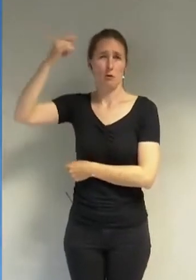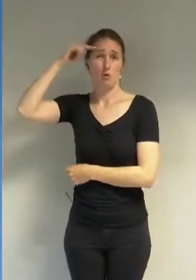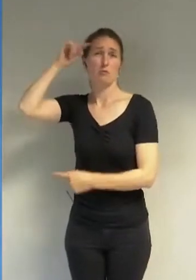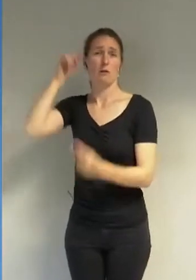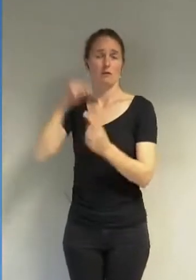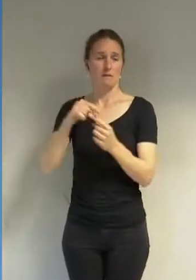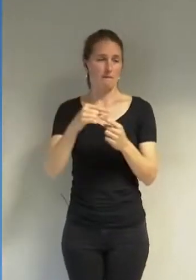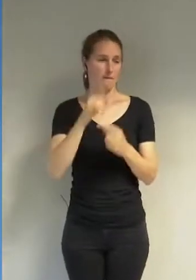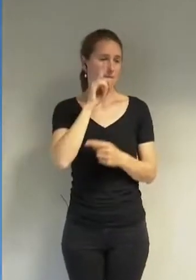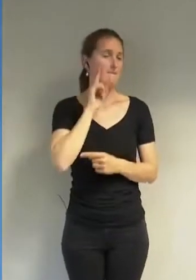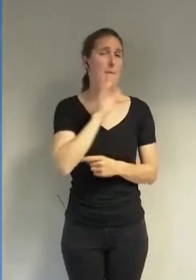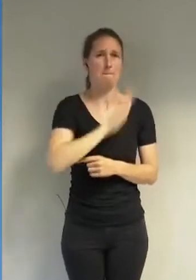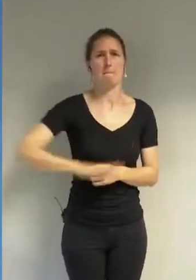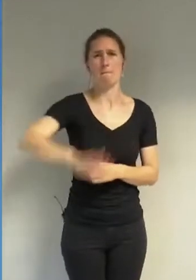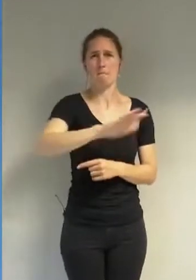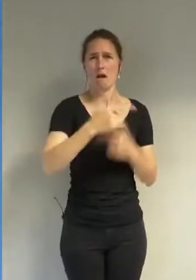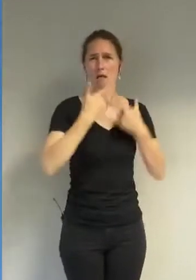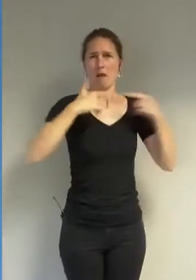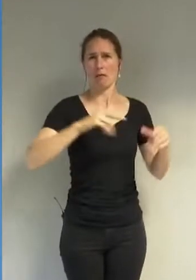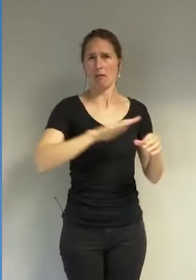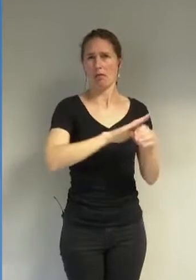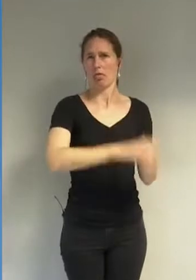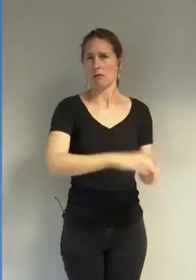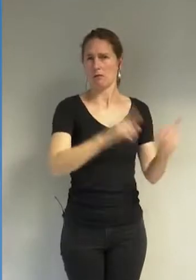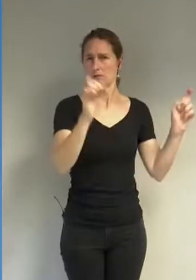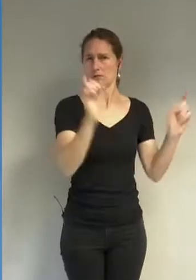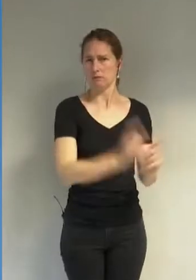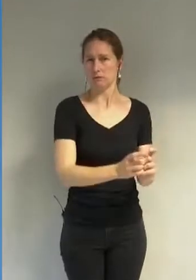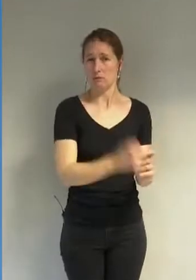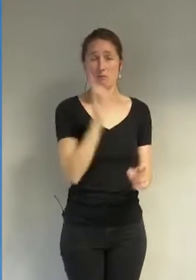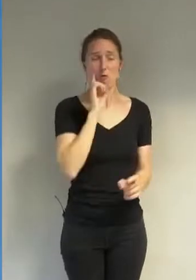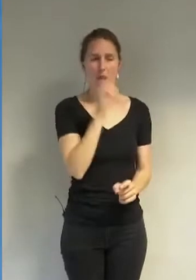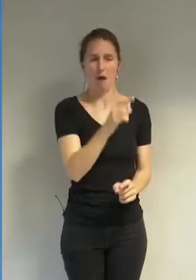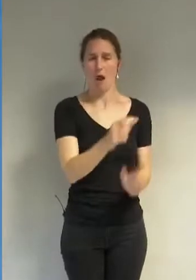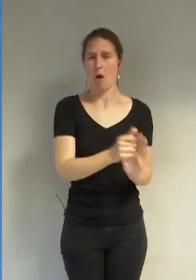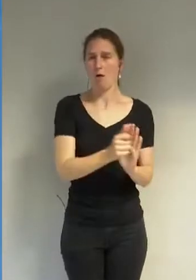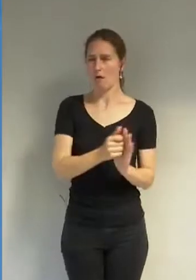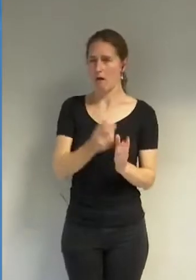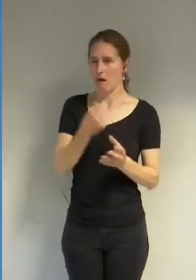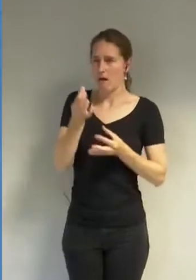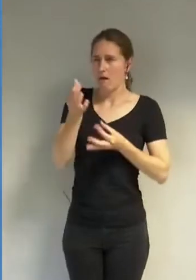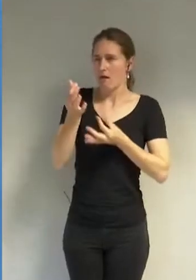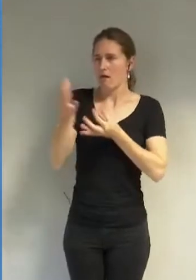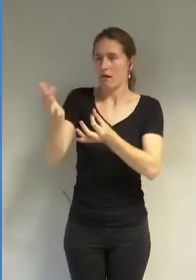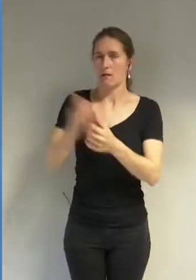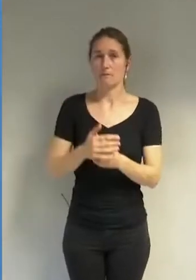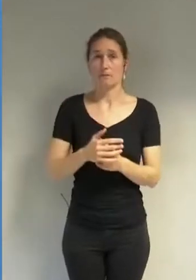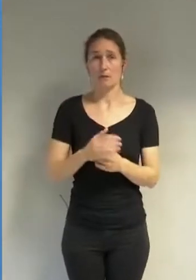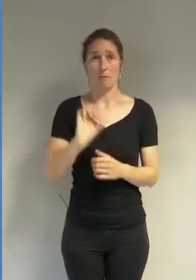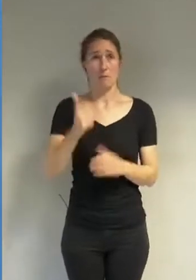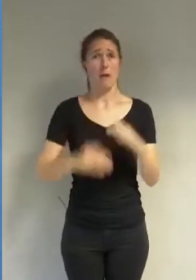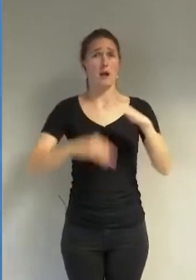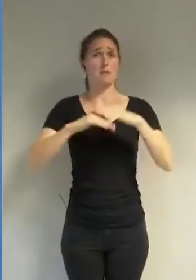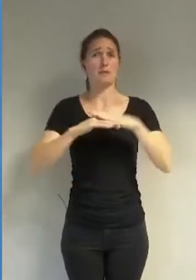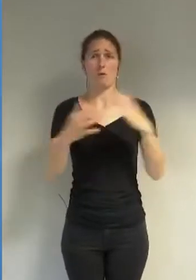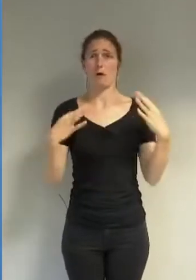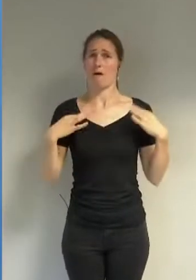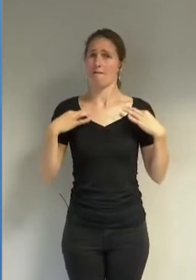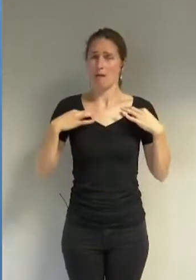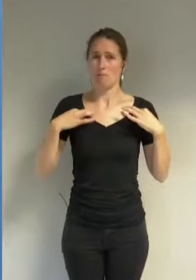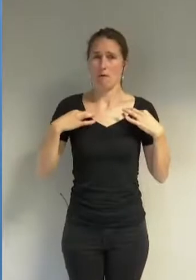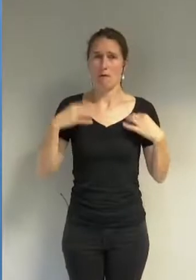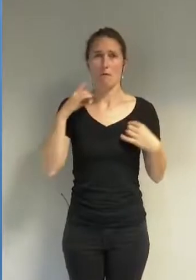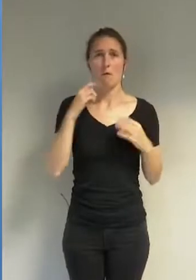considérées comme tentatrices. La première de ses limites est le vêtement. Il a pour objet de